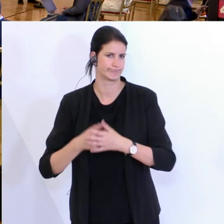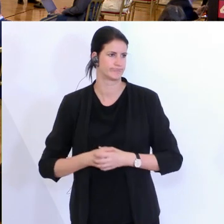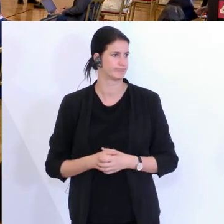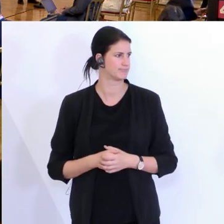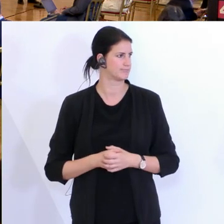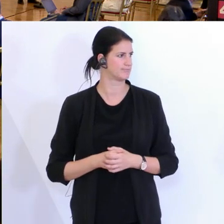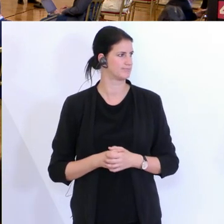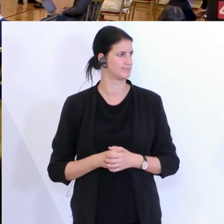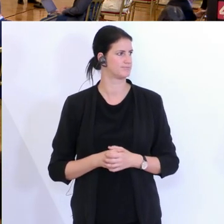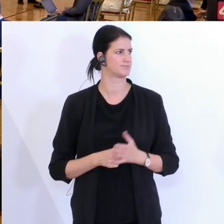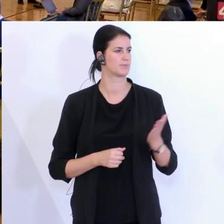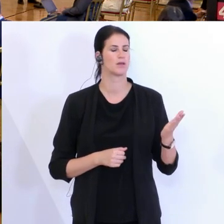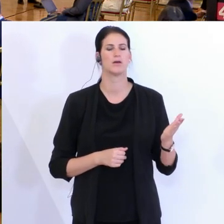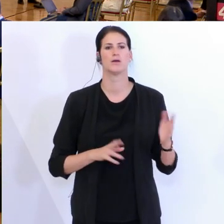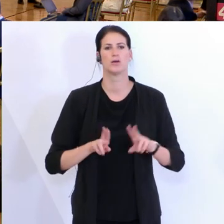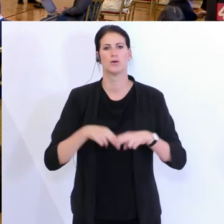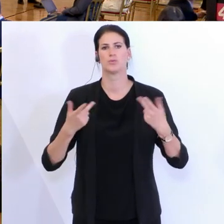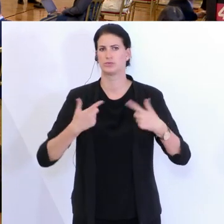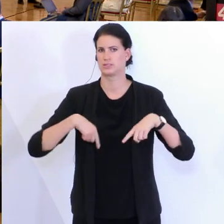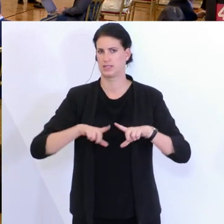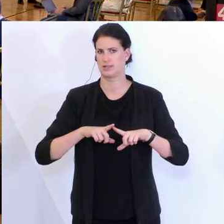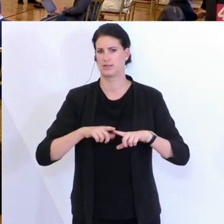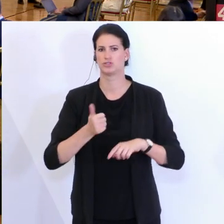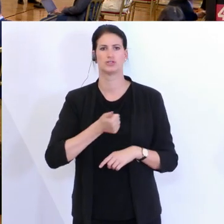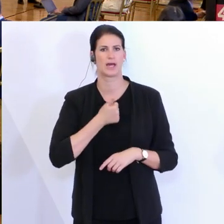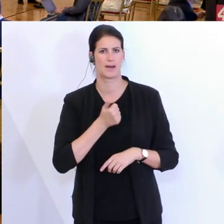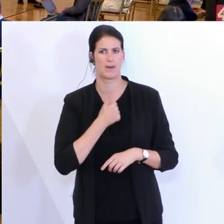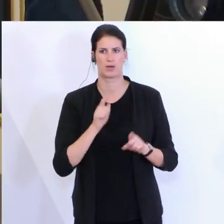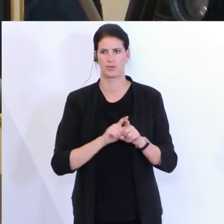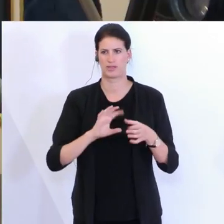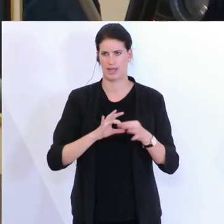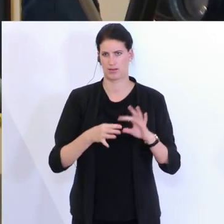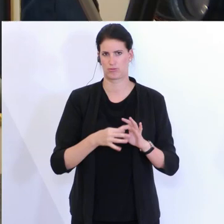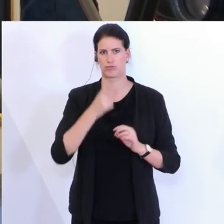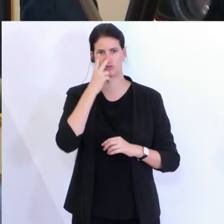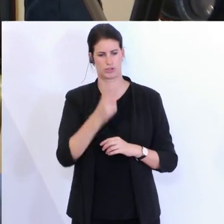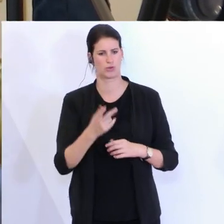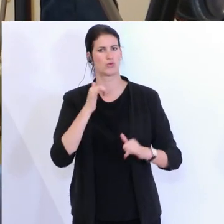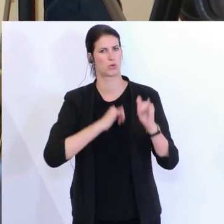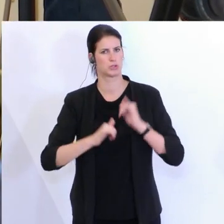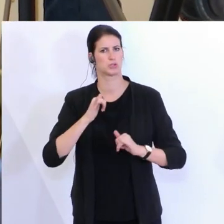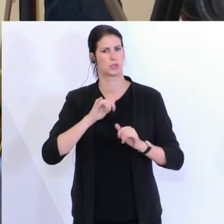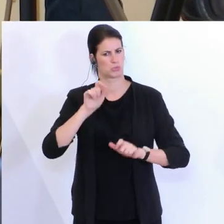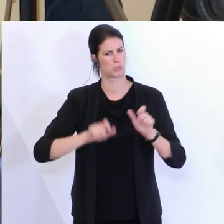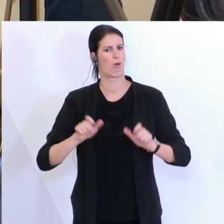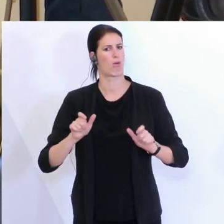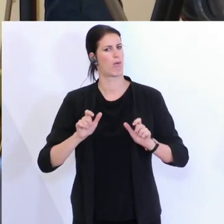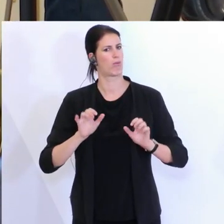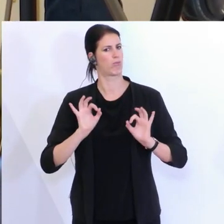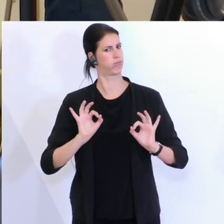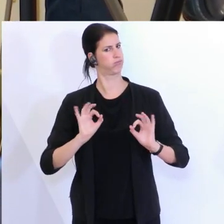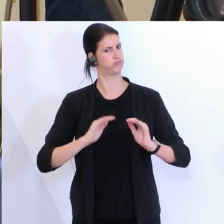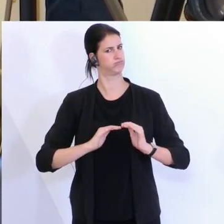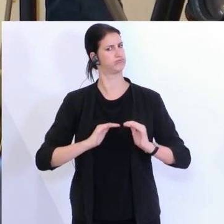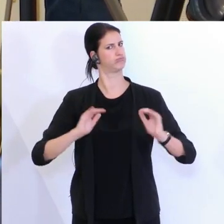Frau Ministerin, die Bundesländer Steiermark und Kärnten haben jetzt positive Tourismuszahlen gemeldet. Wie bewerten Sie das? Ist man da noch mit einem, sag ich jetzt einmal, blauen